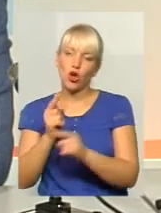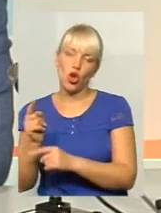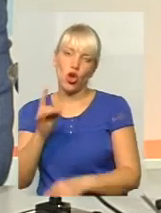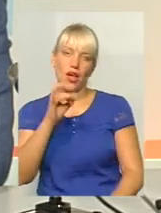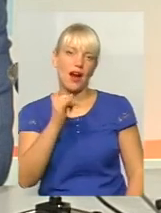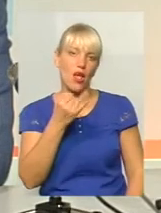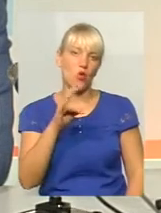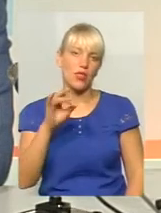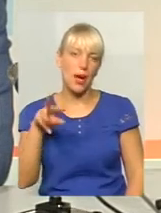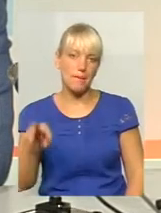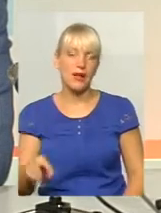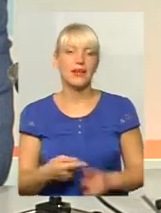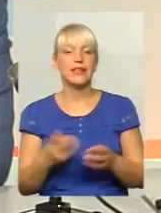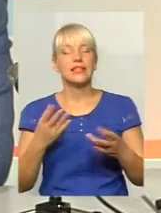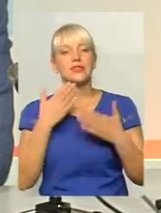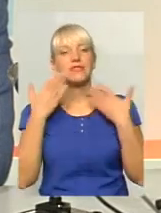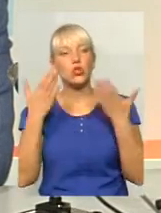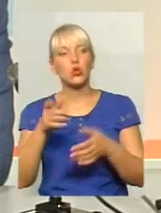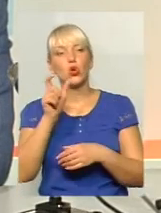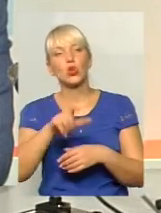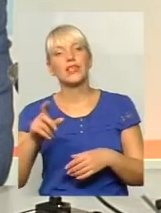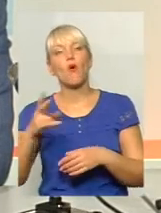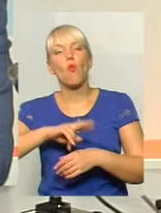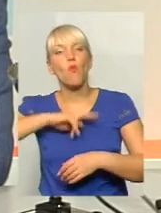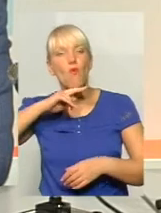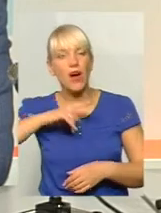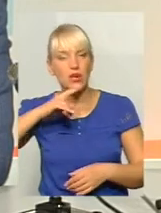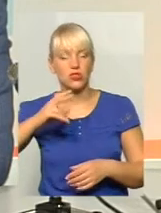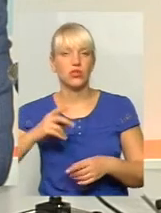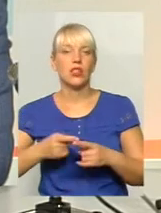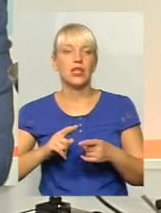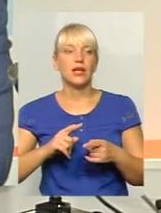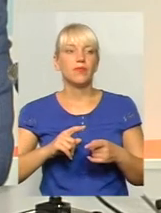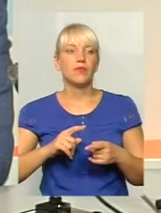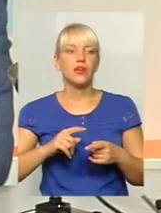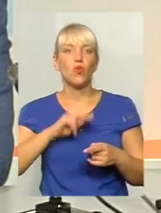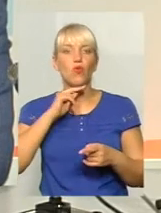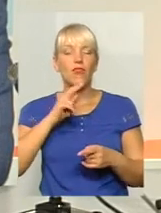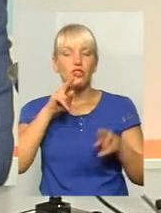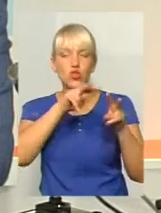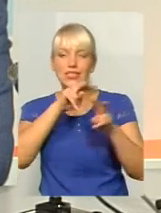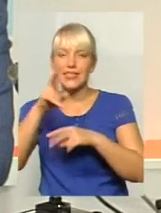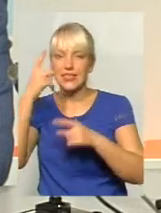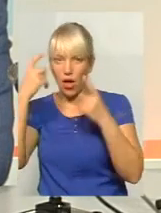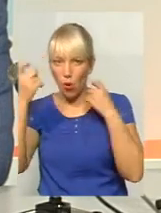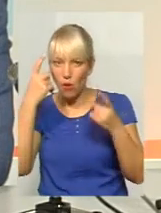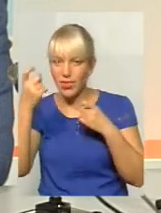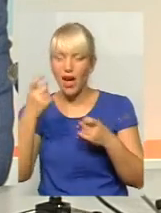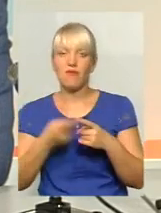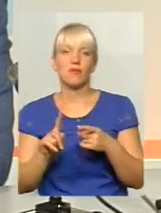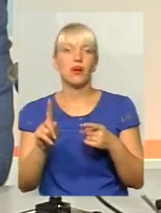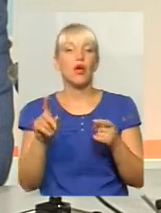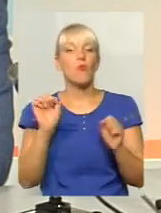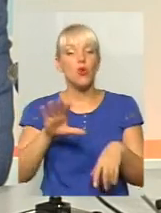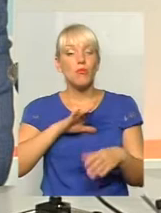пасажирів. Уважно слідкуйте за об'явами. Можливо, міська влада зможе зробити їх